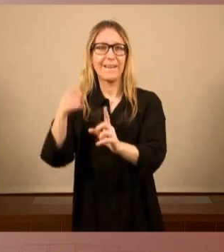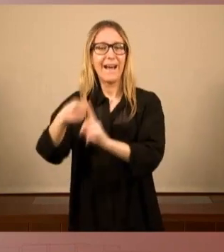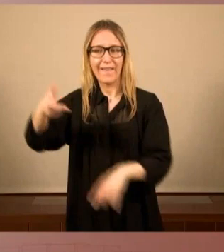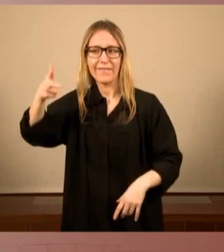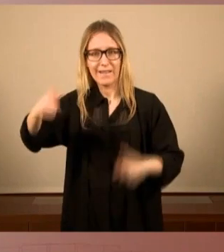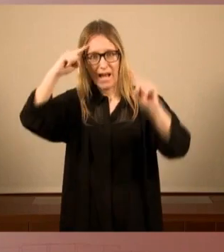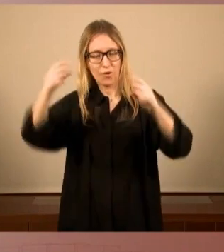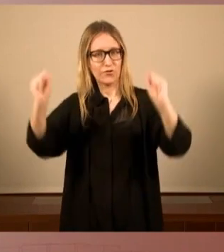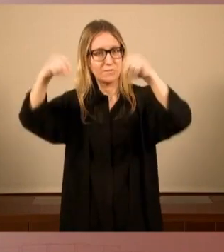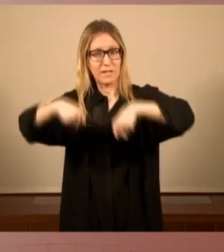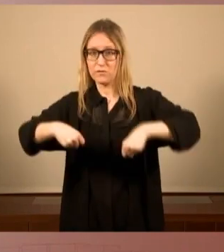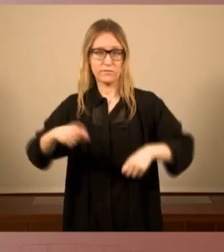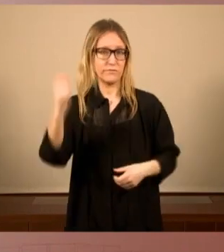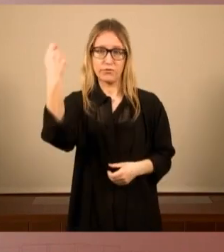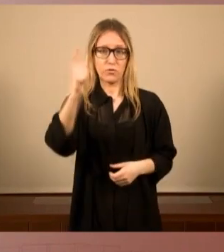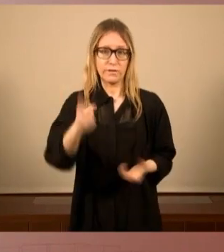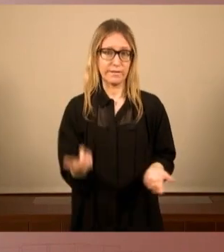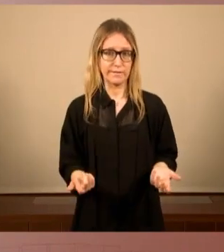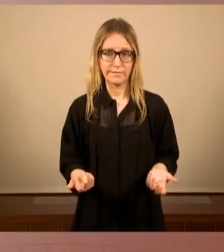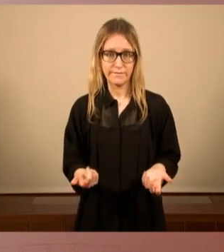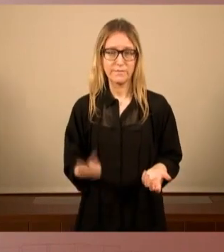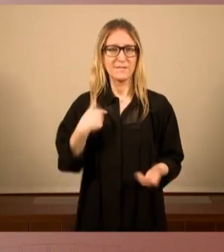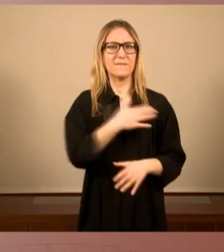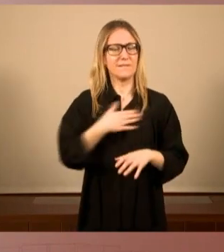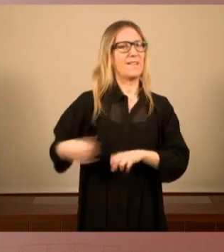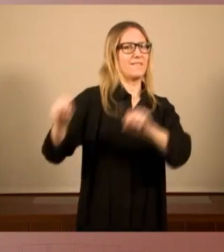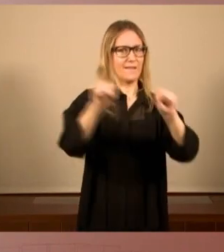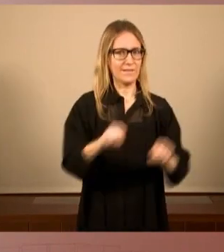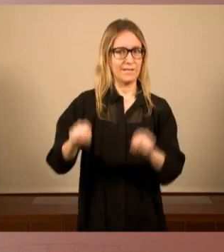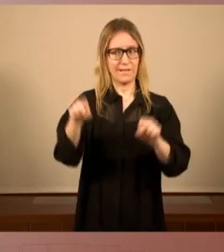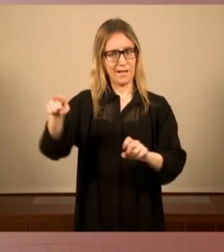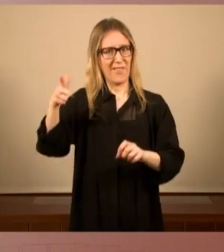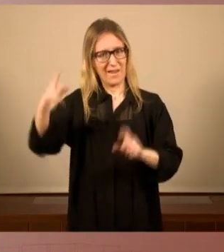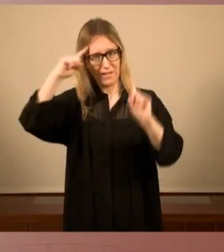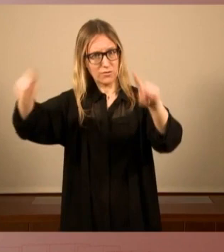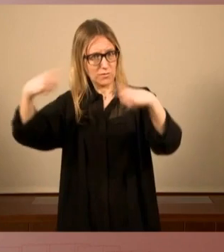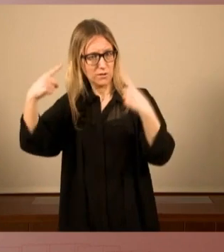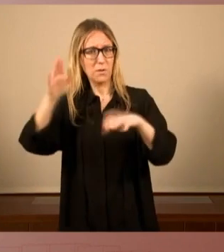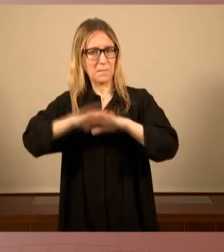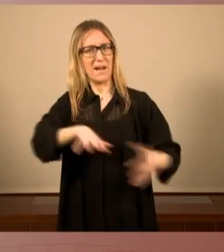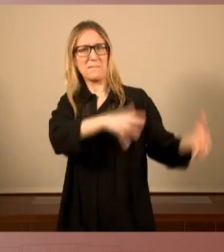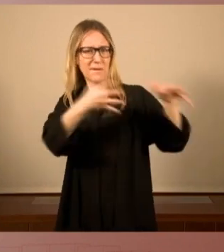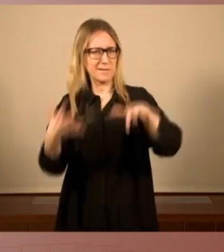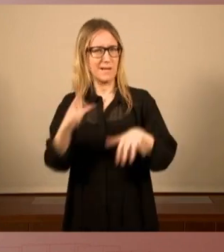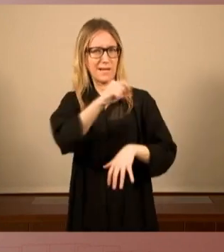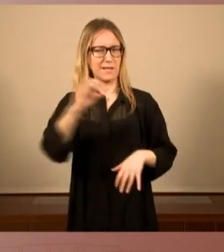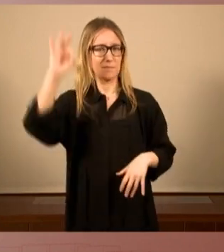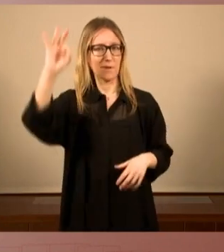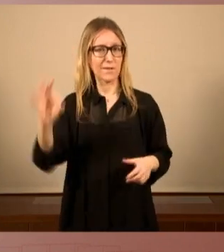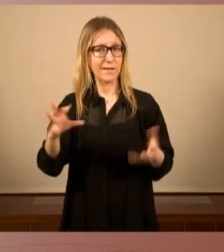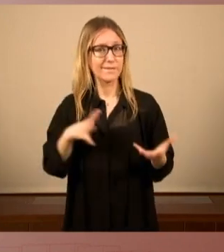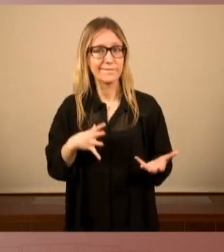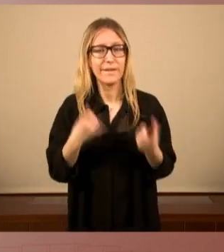'autodeterminació per poder-lo defensar i poder-lo implementar plenament, haurà de tenir a darrere